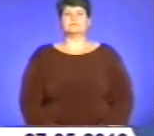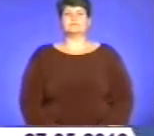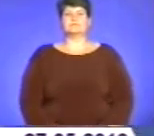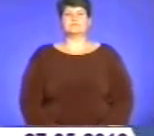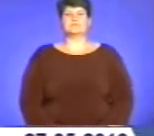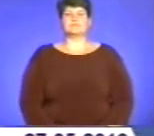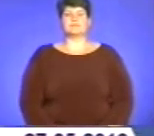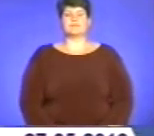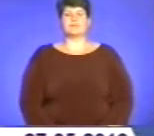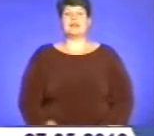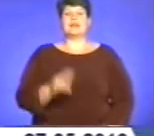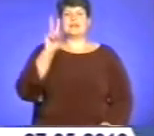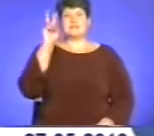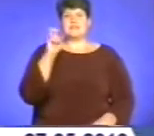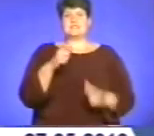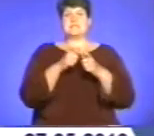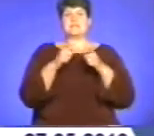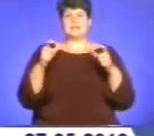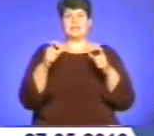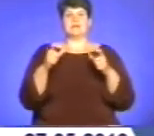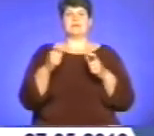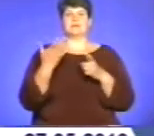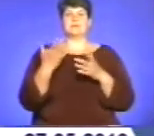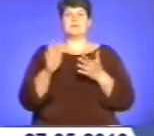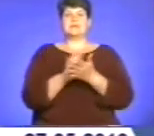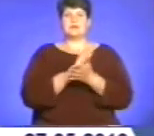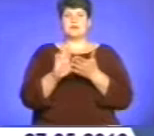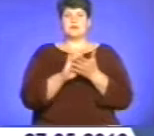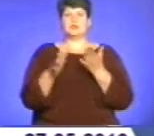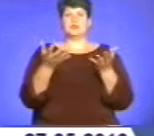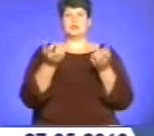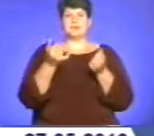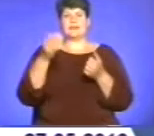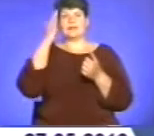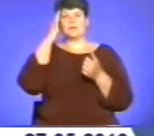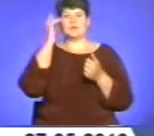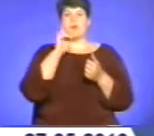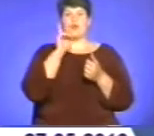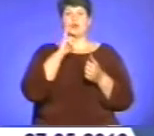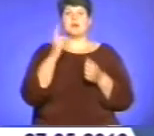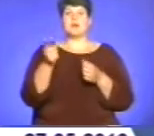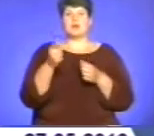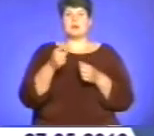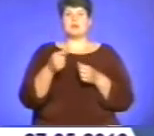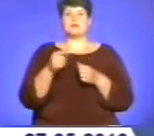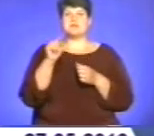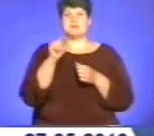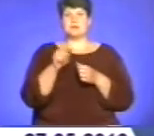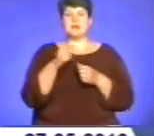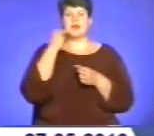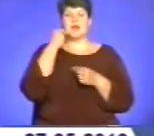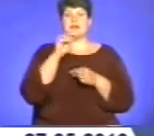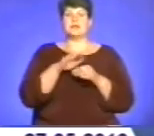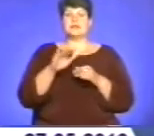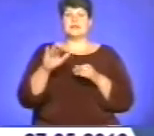200 квитків на концерт гурту «Кен Ельза» безкоштовно отримала талановита молодь Тернополя. А саме найкращі учні